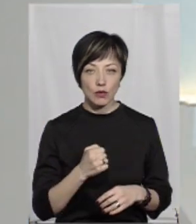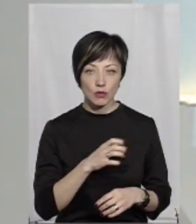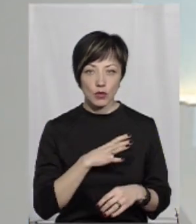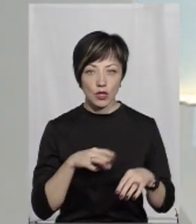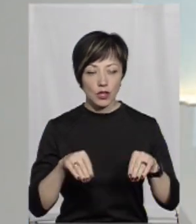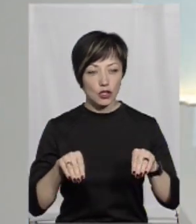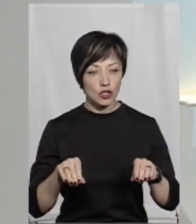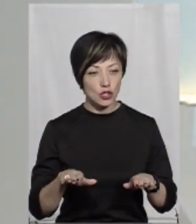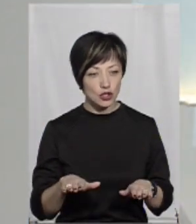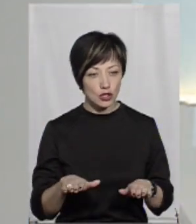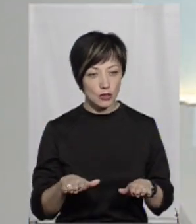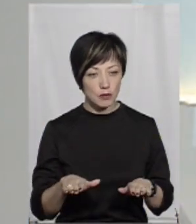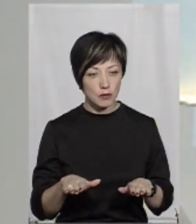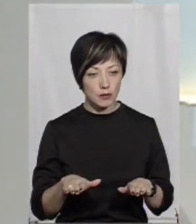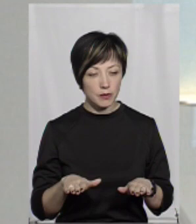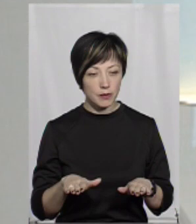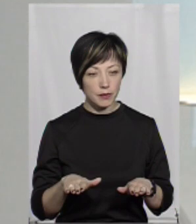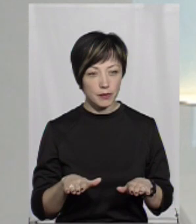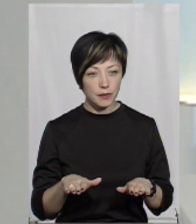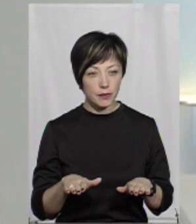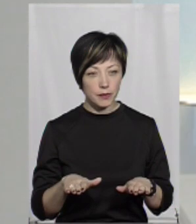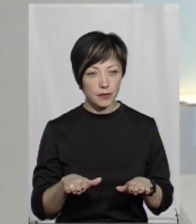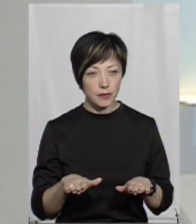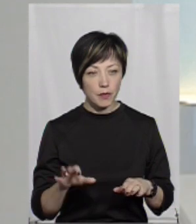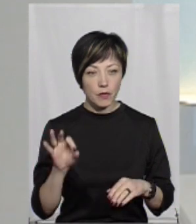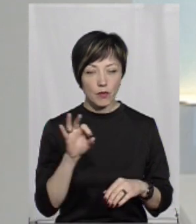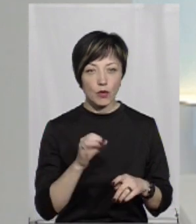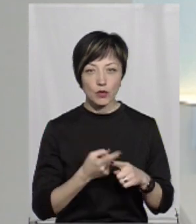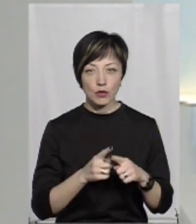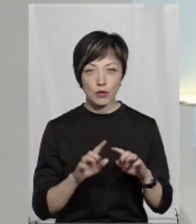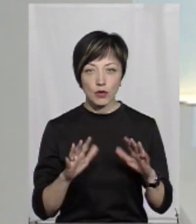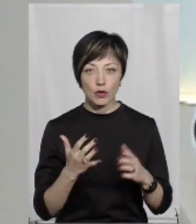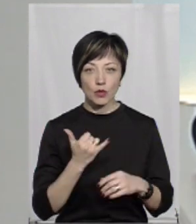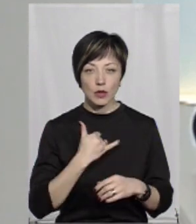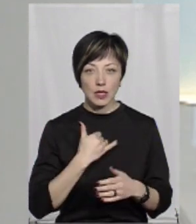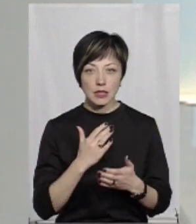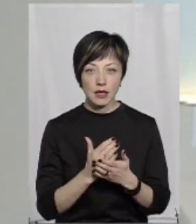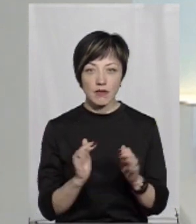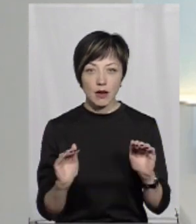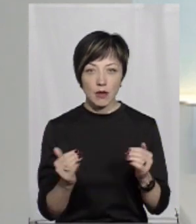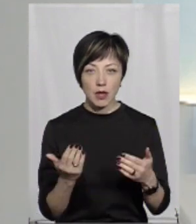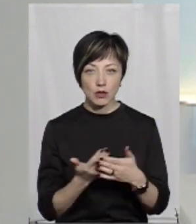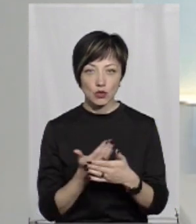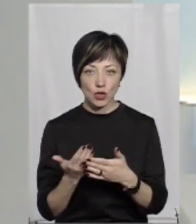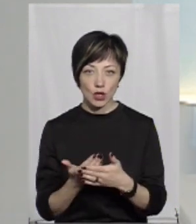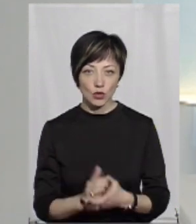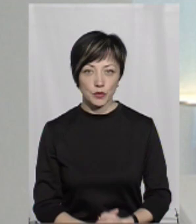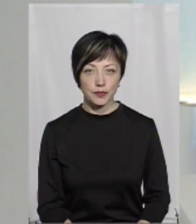рішенням, нагадаю, про цю подію у нас є фрагмент сюжету.